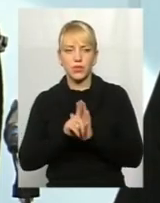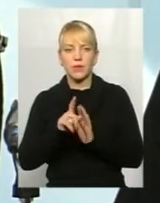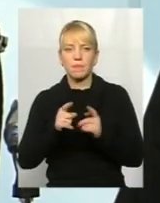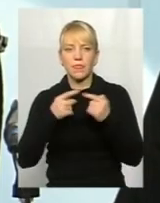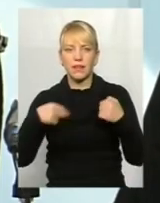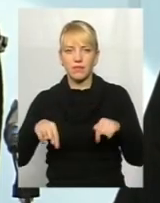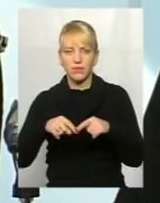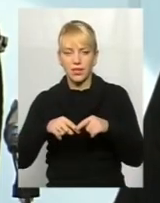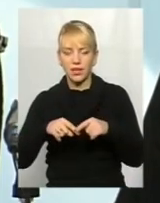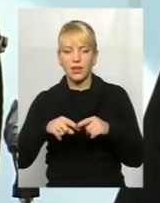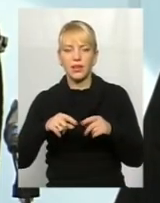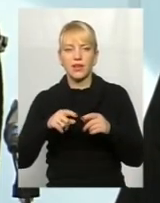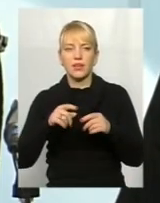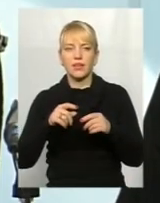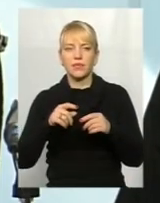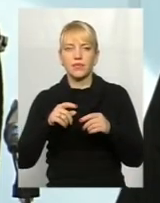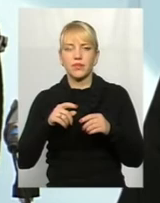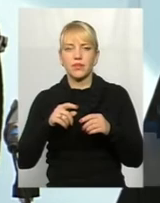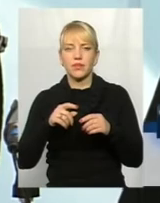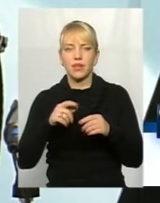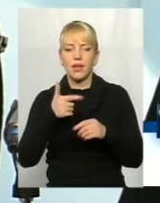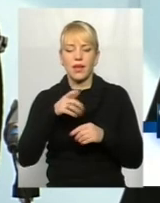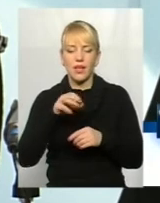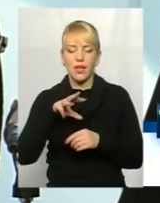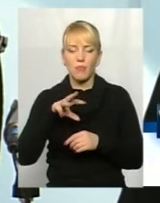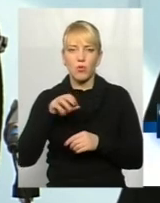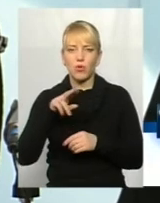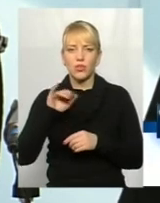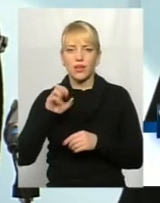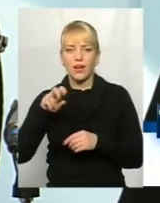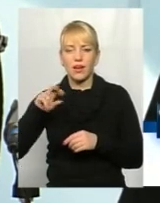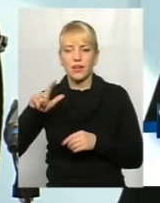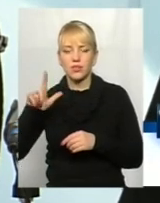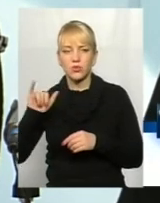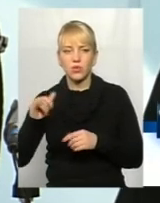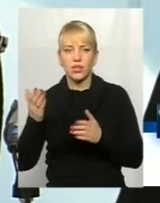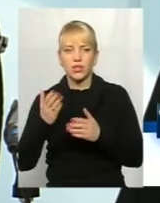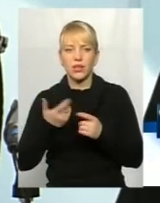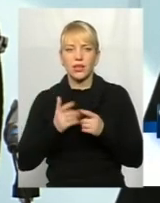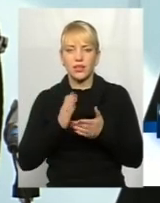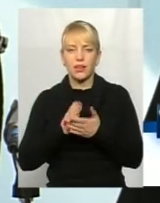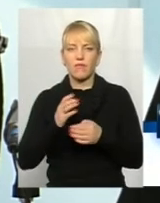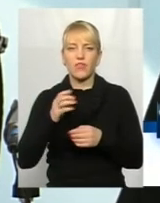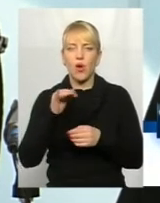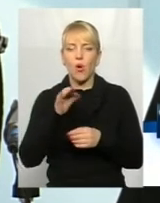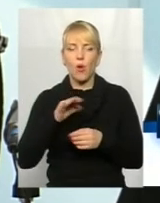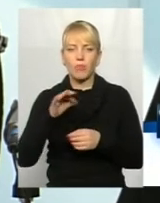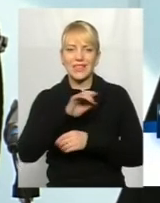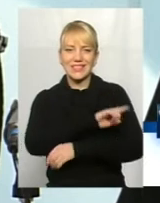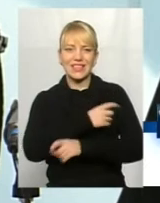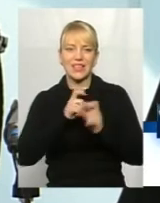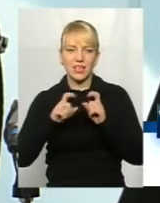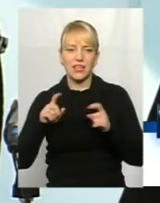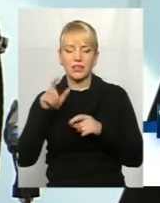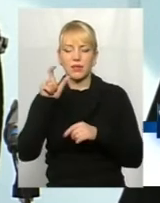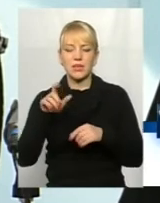відділення гемодіалізу від того відділення, яке знаходиться в обласній лікарні. Звичайно, тому пацієнту, який тільки що